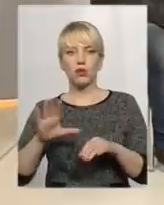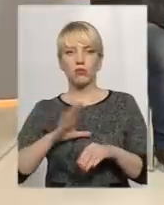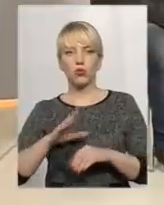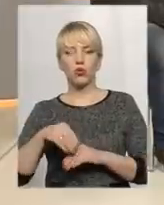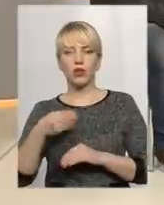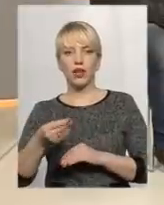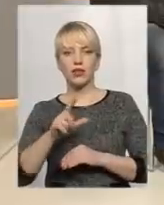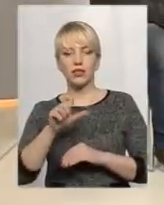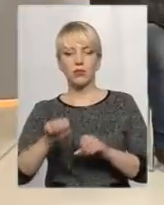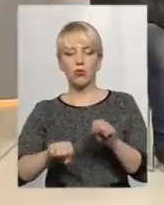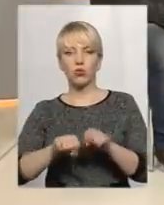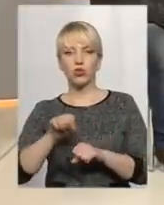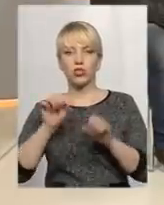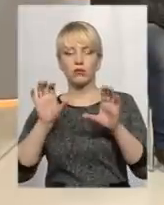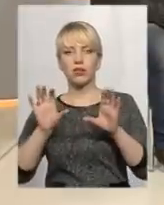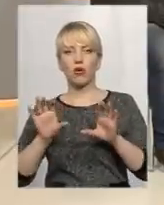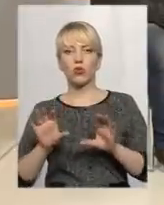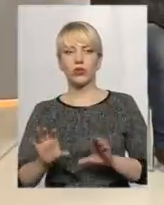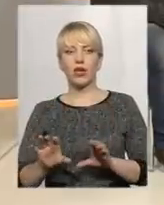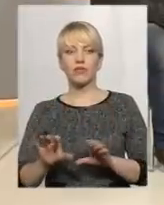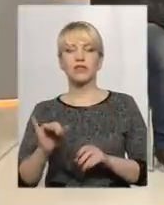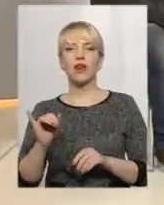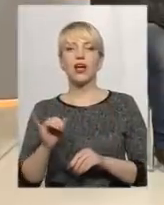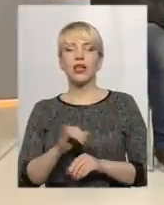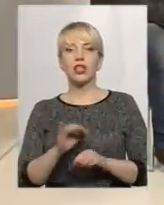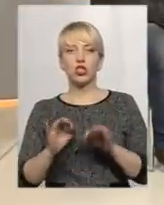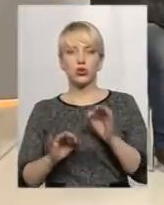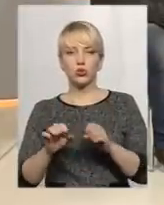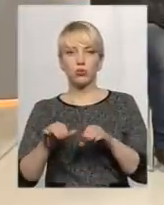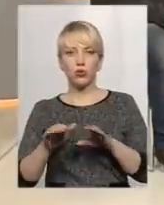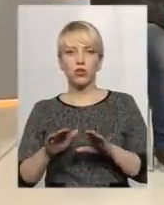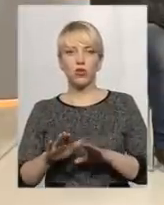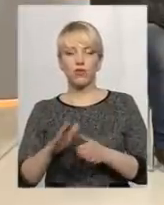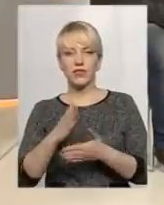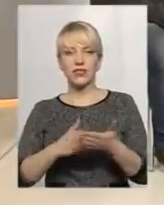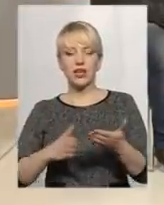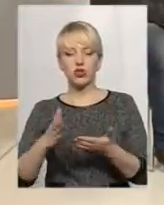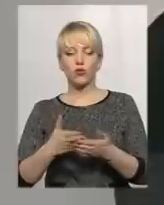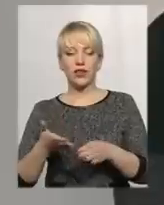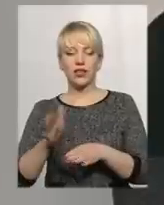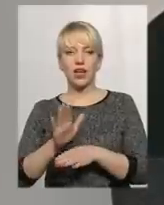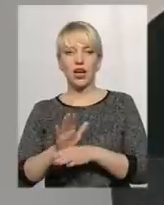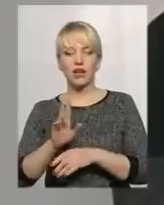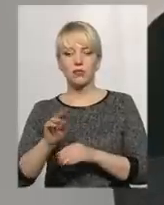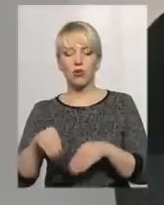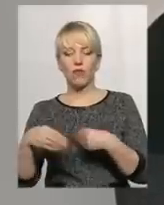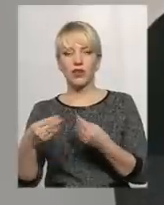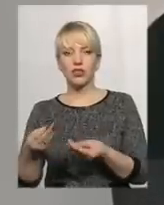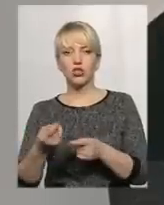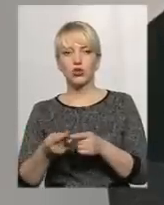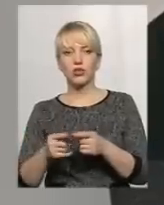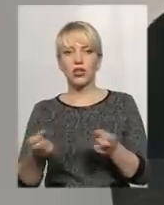з порушенням чинного законодавства І суд постановив скасувати наказ про видачу даного